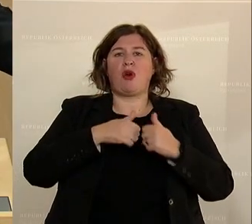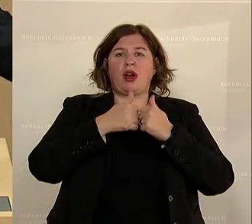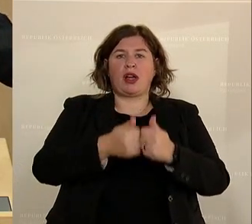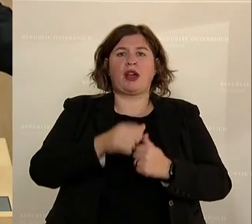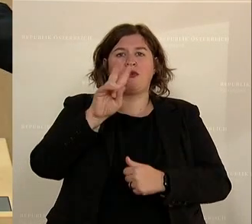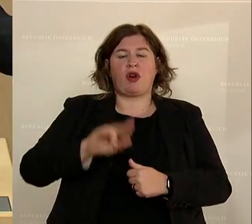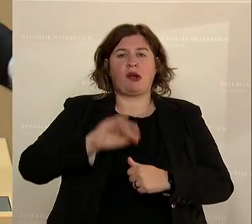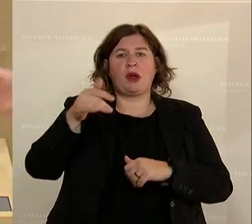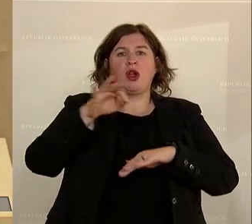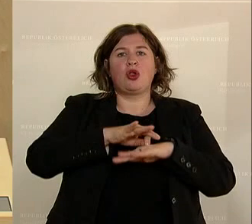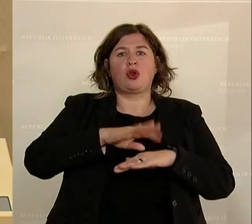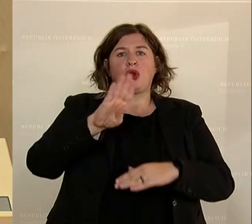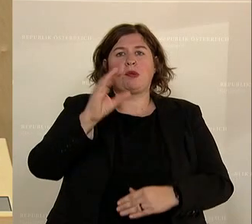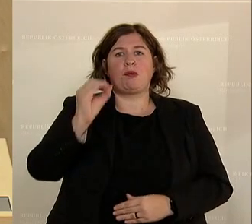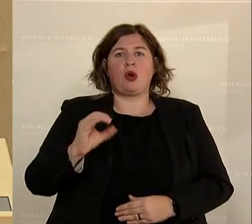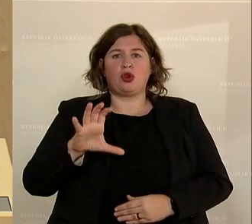Reinhard Bösch, zu bedanken.